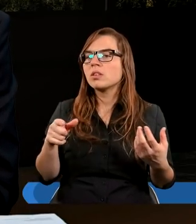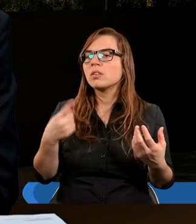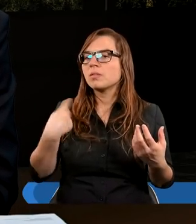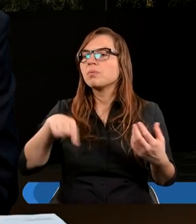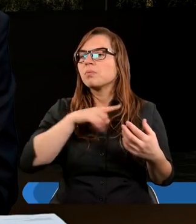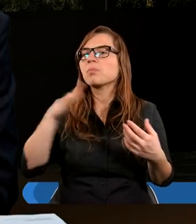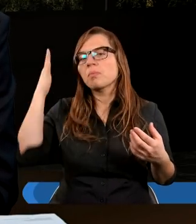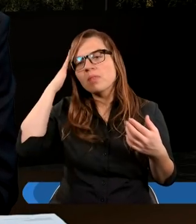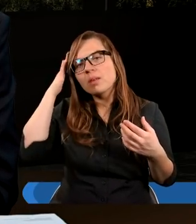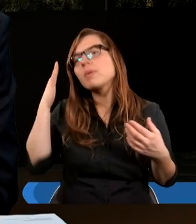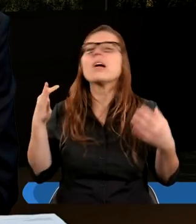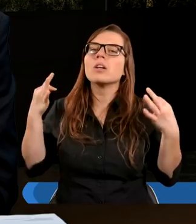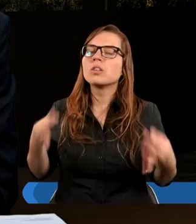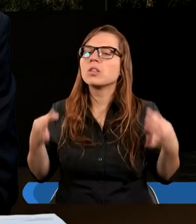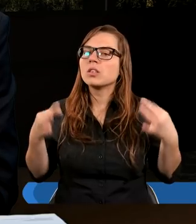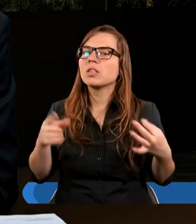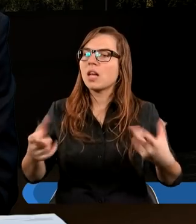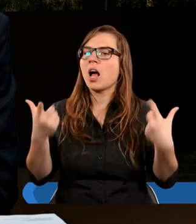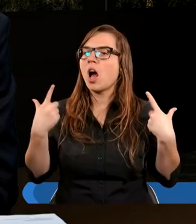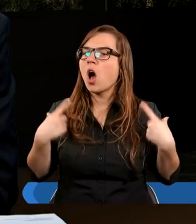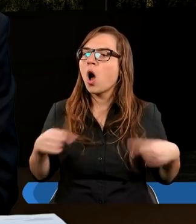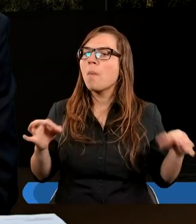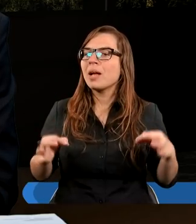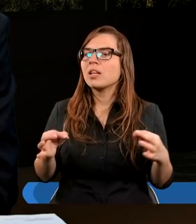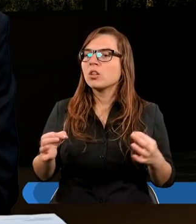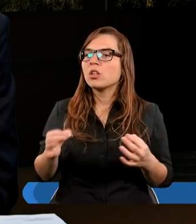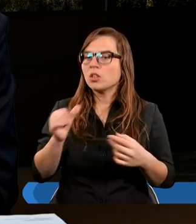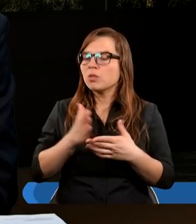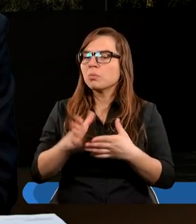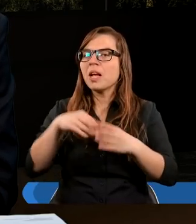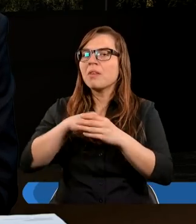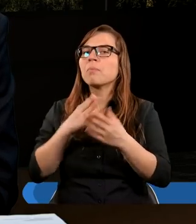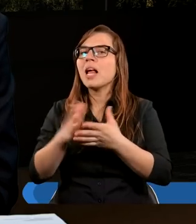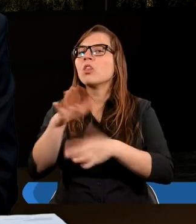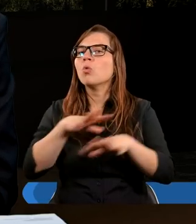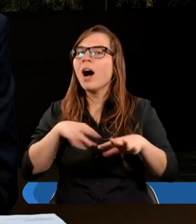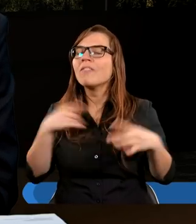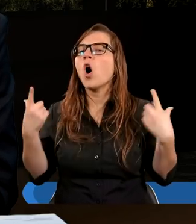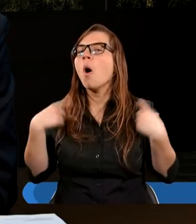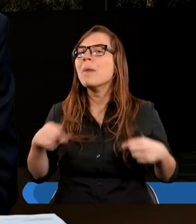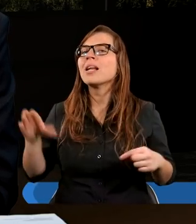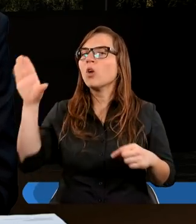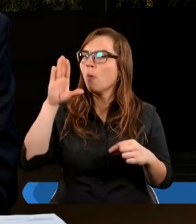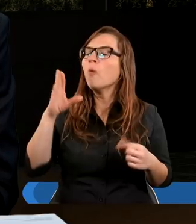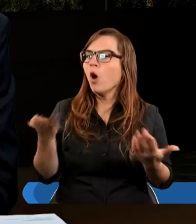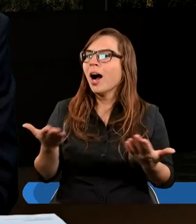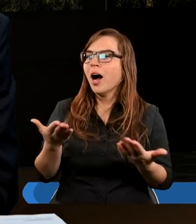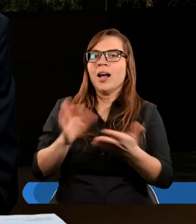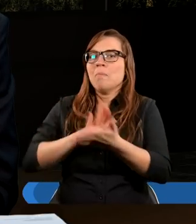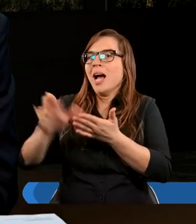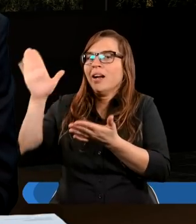wiemy, że dzisiaj ta obecność przejawia się przez Ducha Świętego, obecność Boga. Czyli jeżeli nie ma